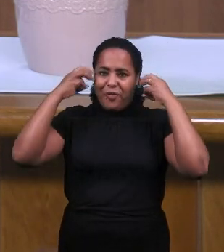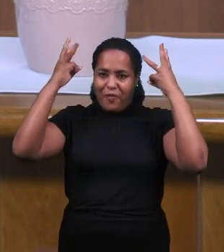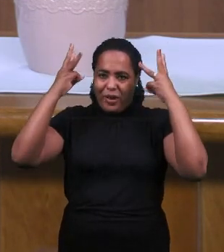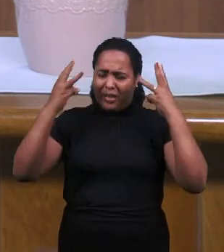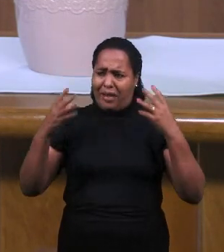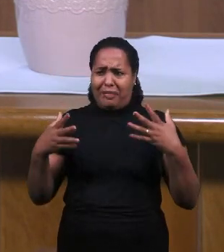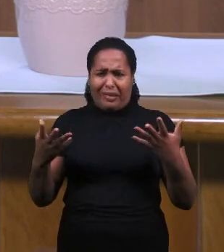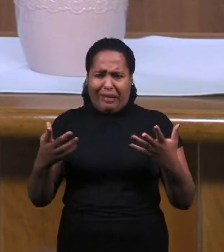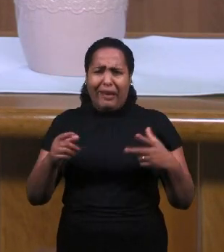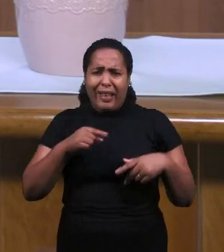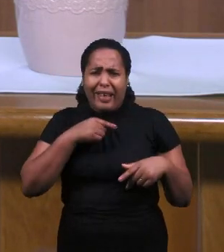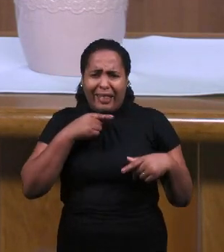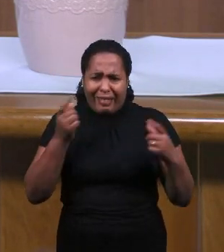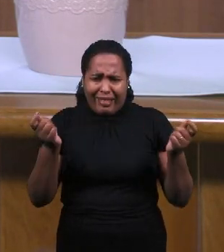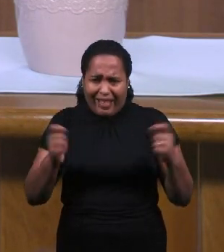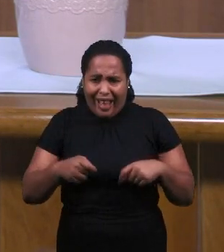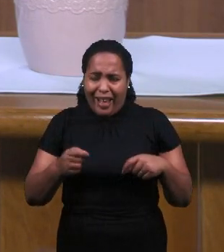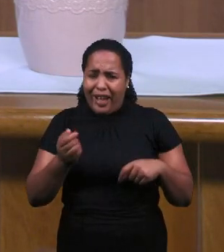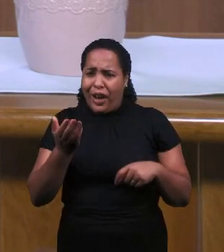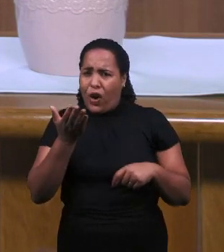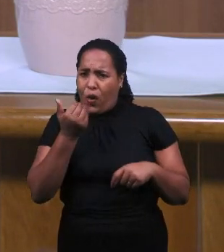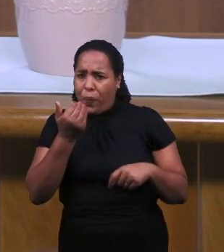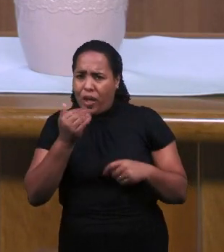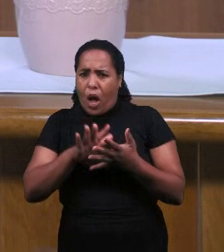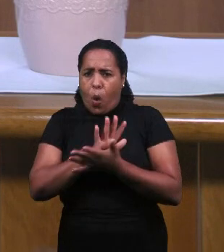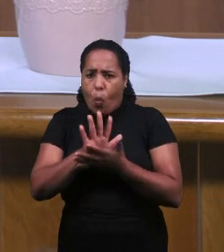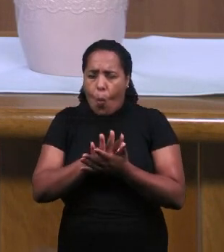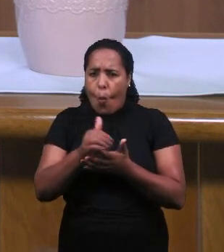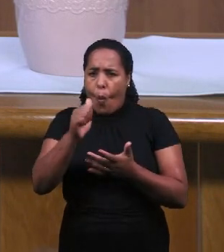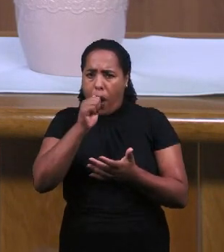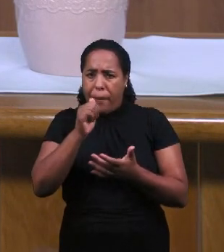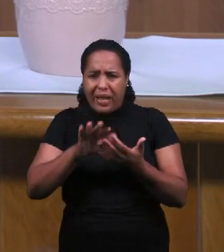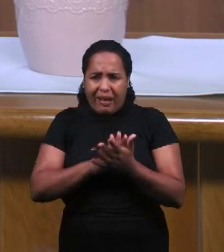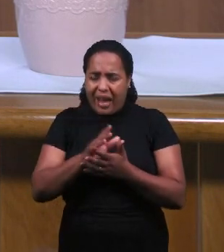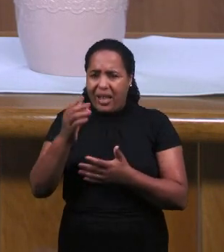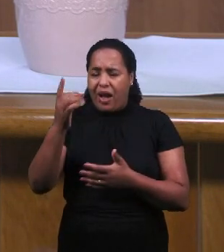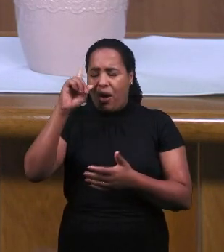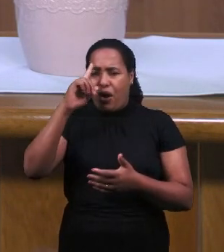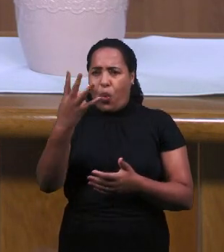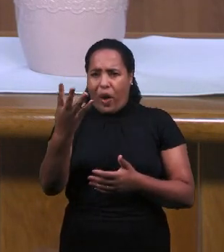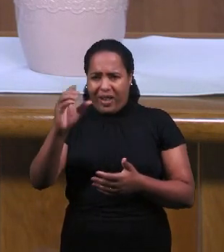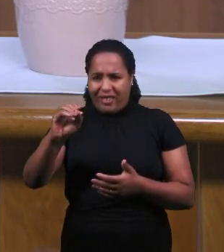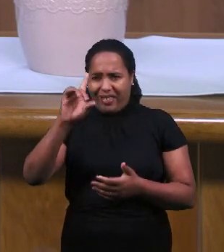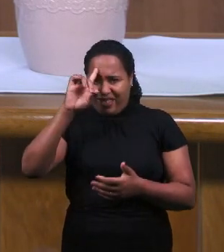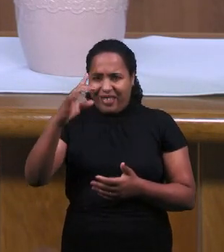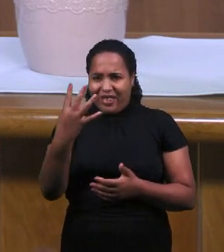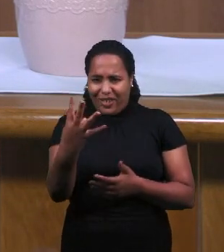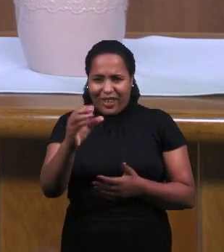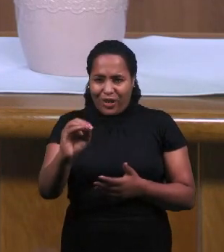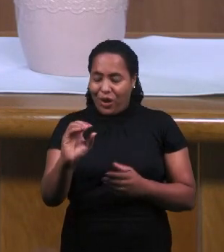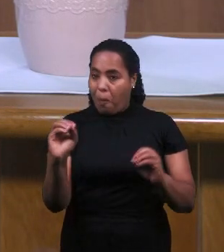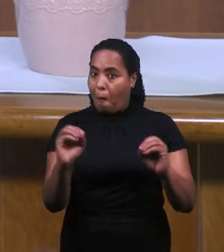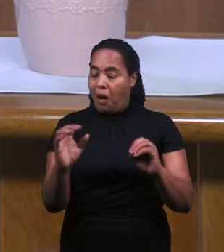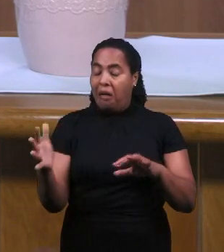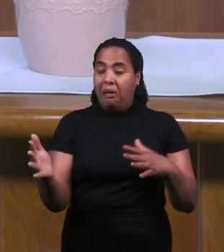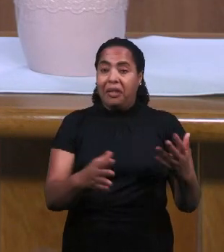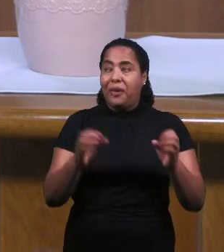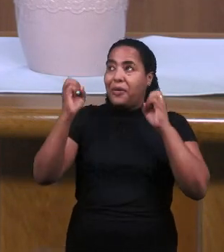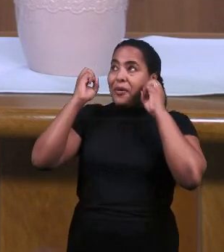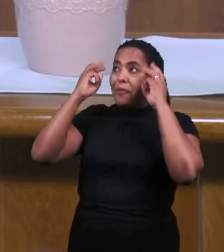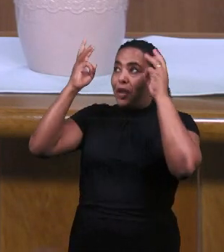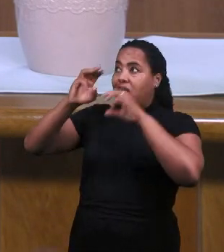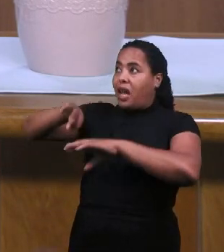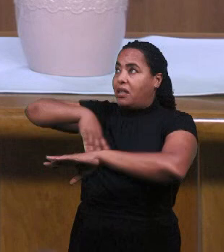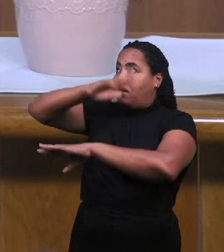Иначе Он Не Смог Б 40 дней Из Ночей Пройти Без Еды Из Воды Это Только Во